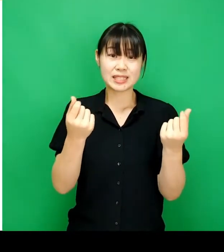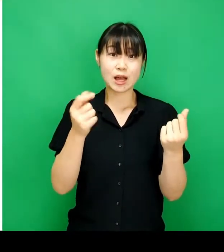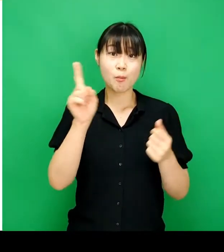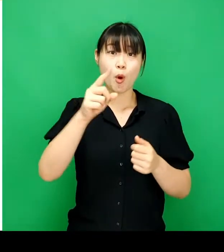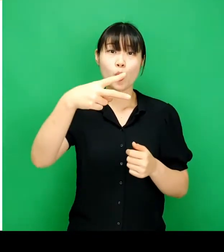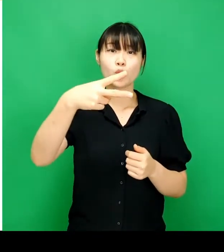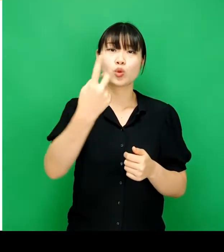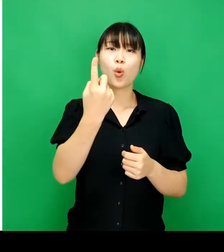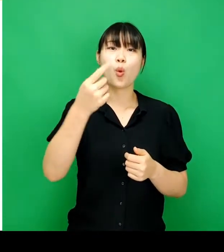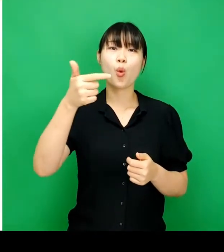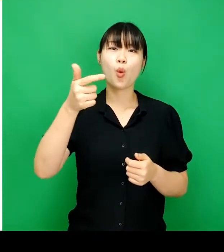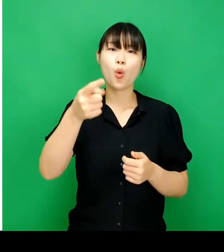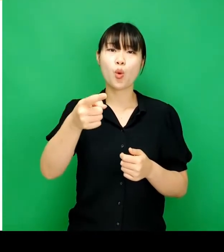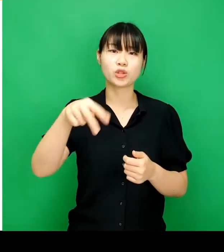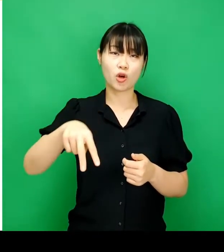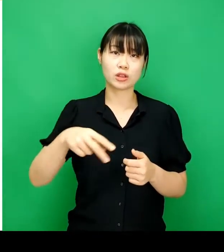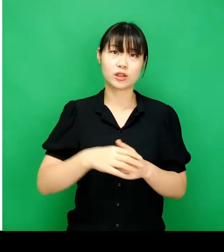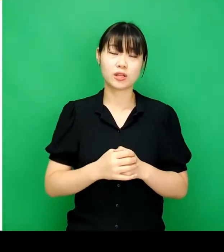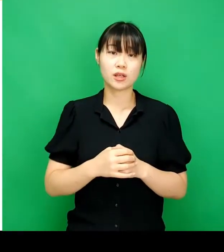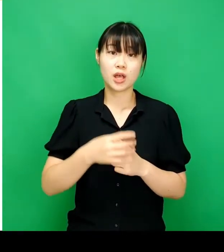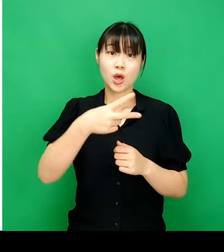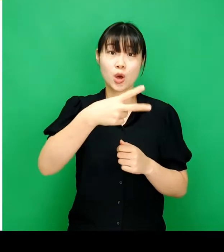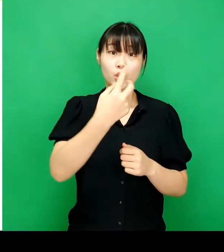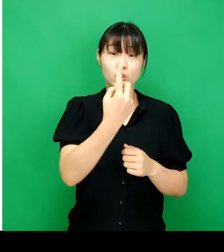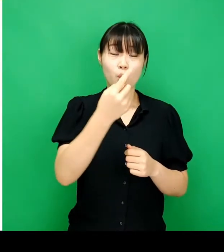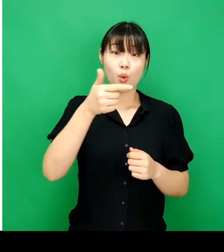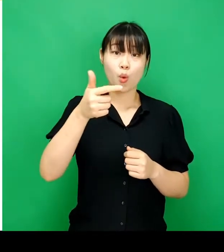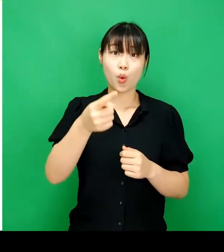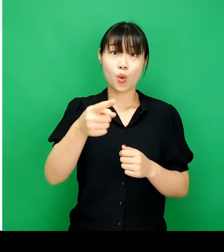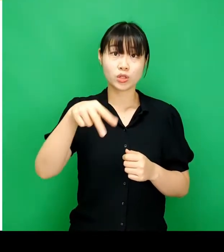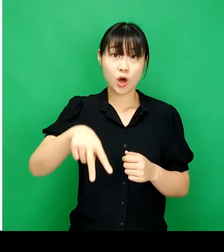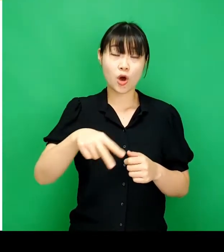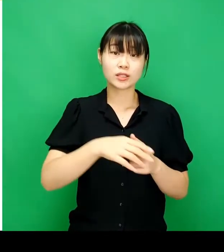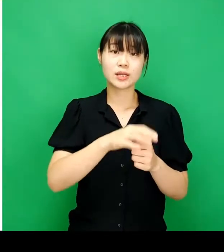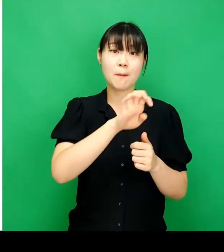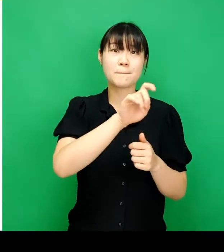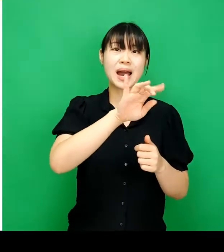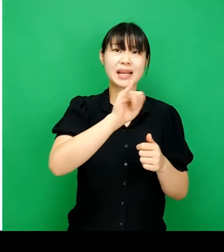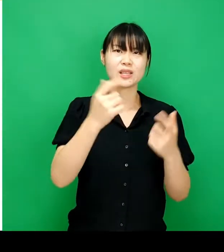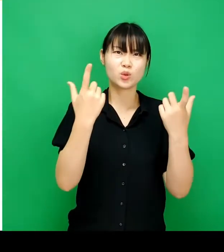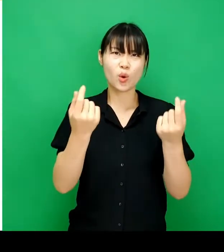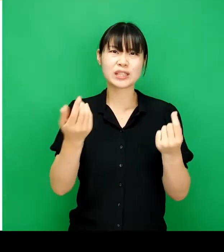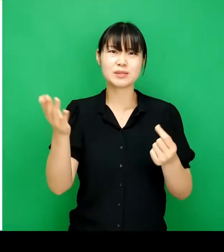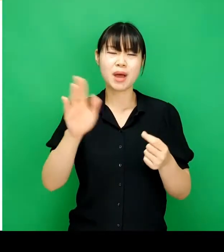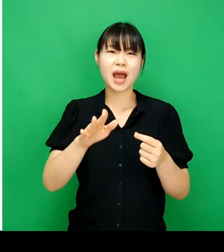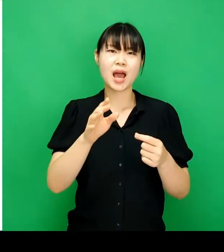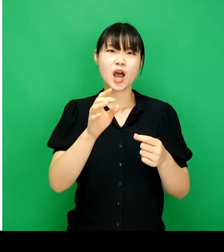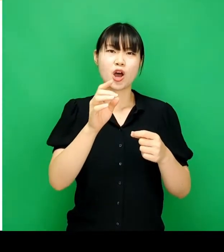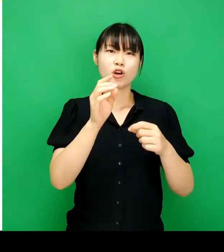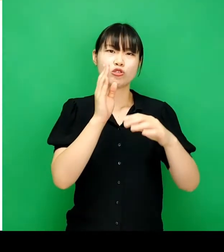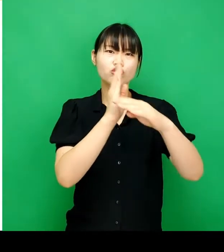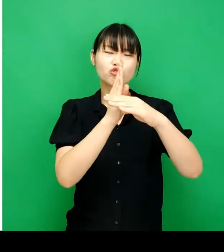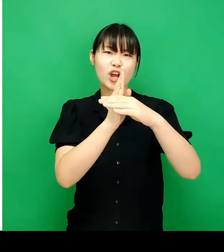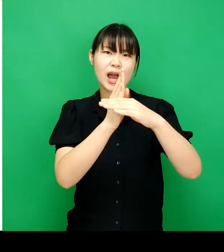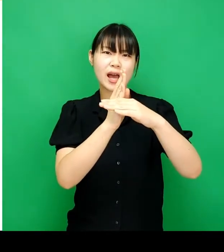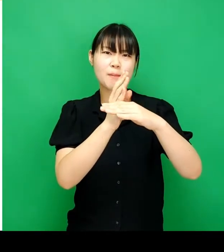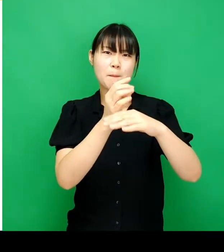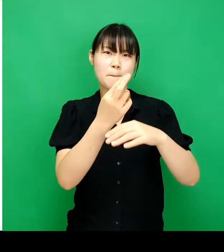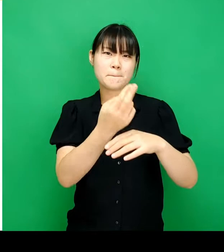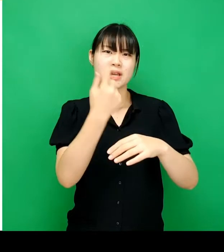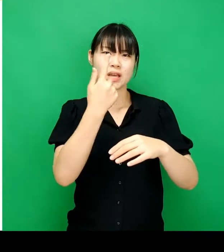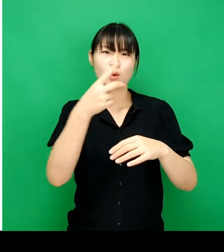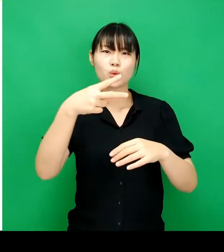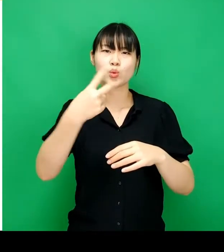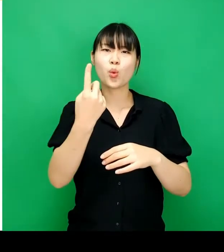파이차트와 비슷한 유형으로 도넛차트도 있습니다. 도넛차트는 파이차트와 거의 똑같지만 중간이